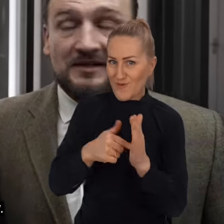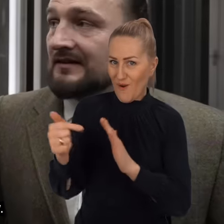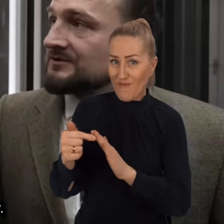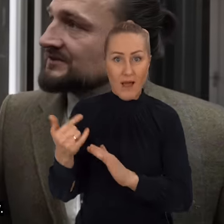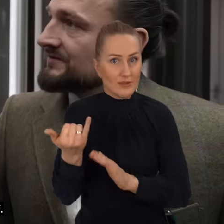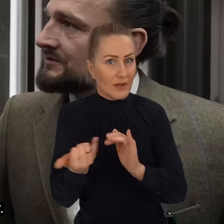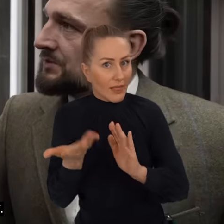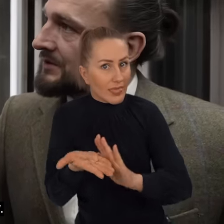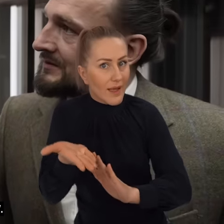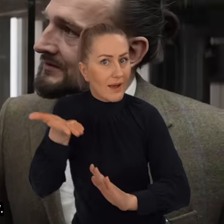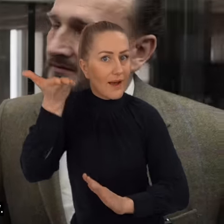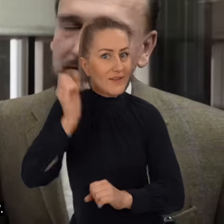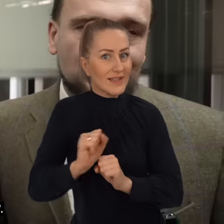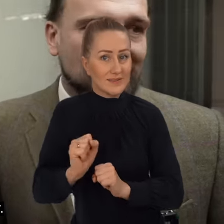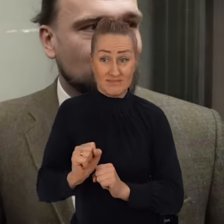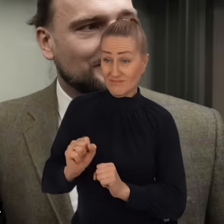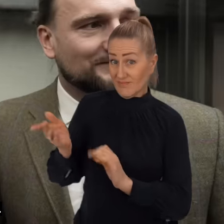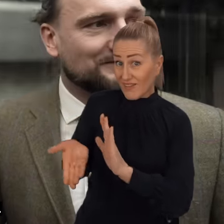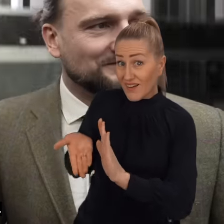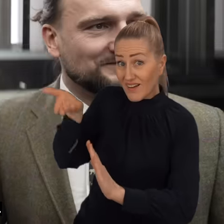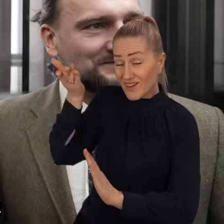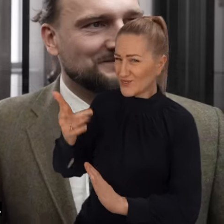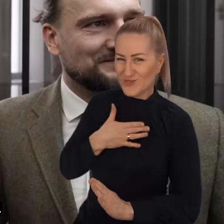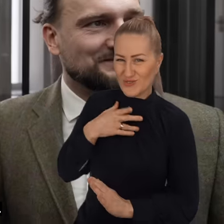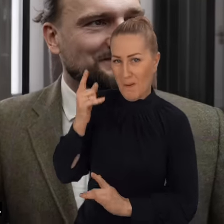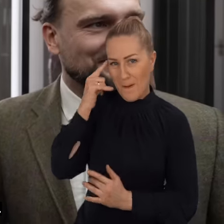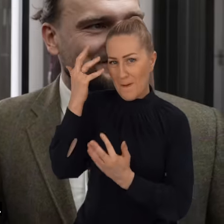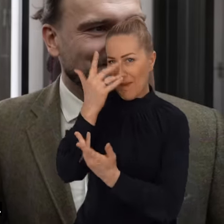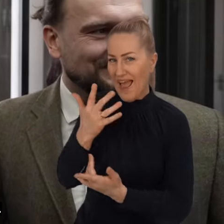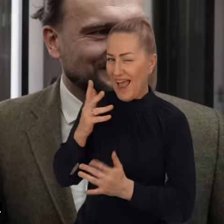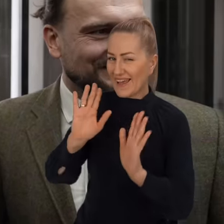I cały czas się wznosimy. To już jest stara marzeń.